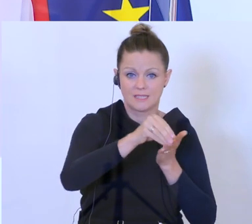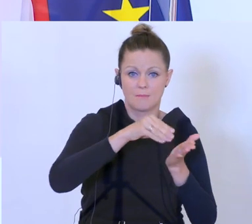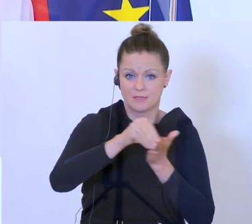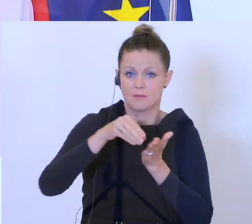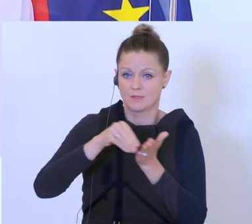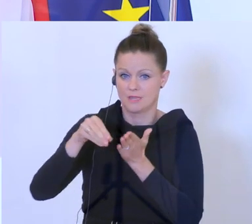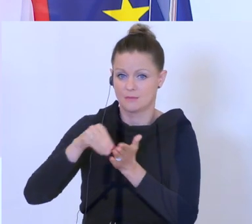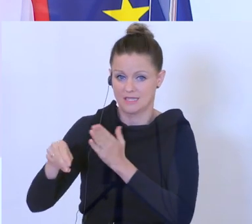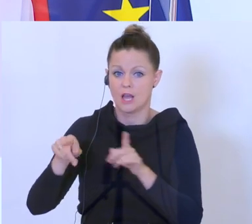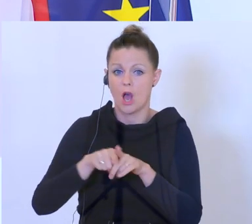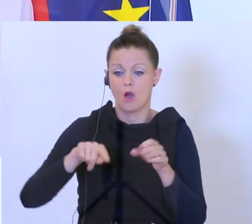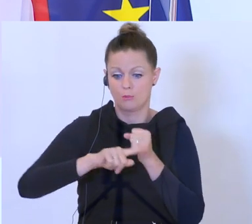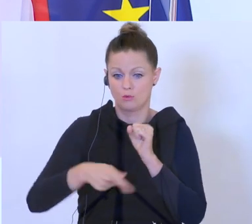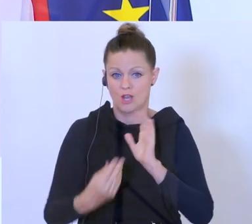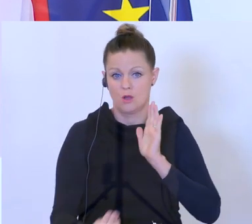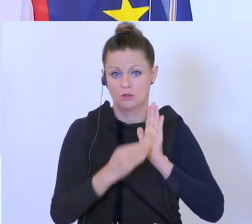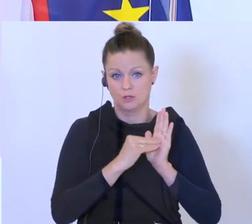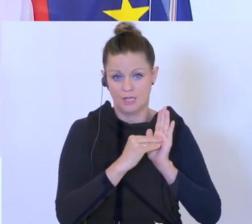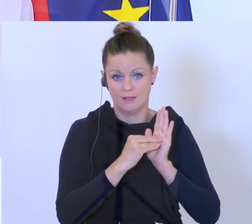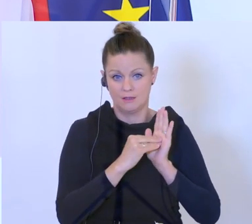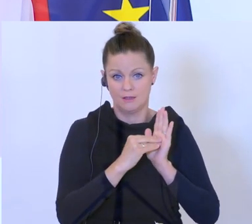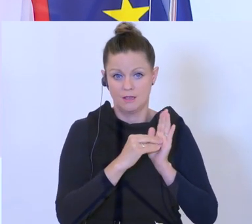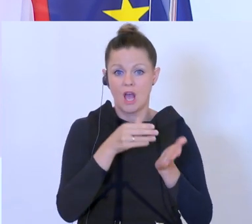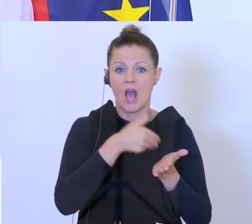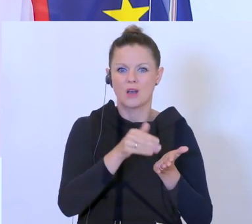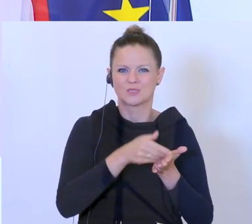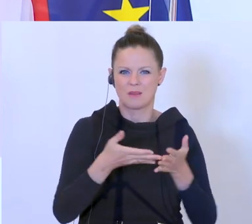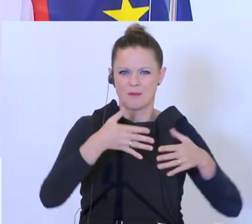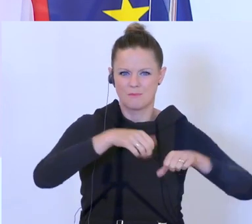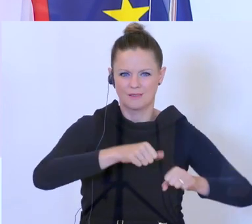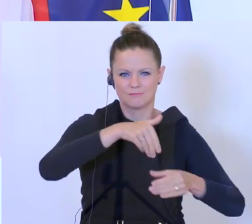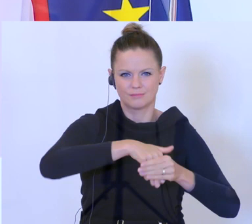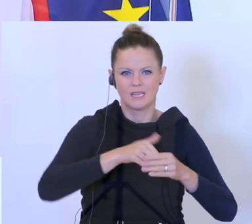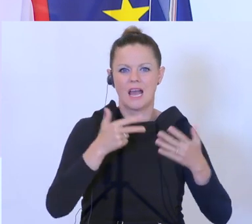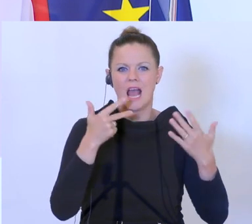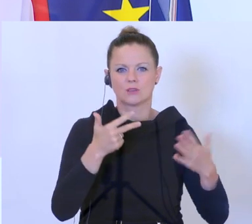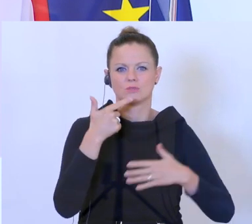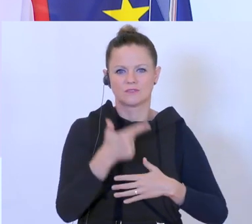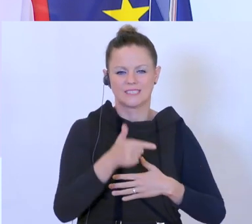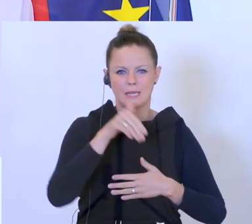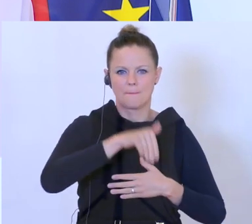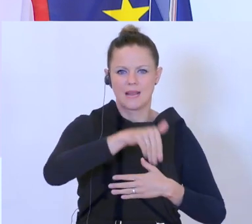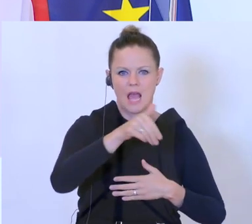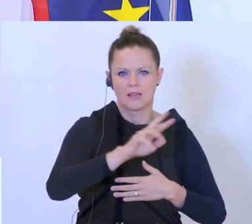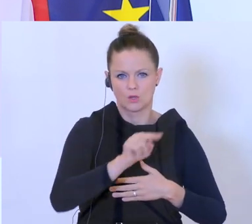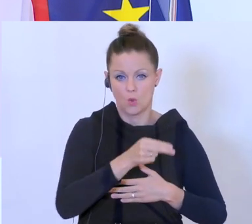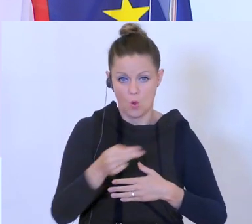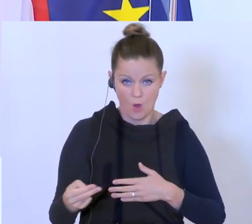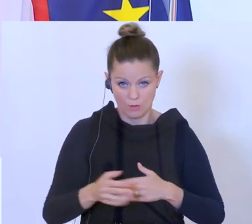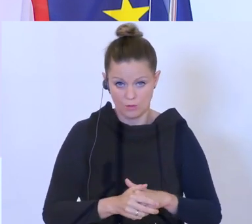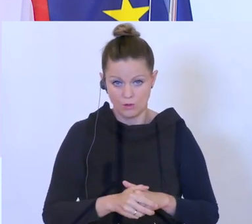das schreiben wir auch ins Budget hinein mit dieser Ausgabenermächtigung von bis zu 28 Milliarden Euro. Das wird auch